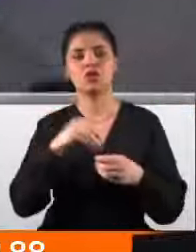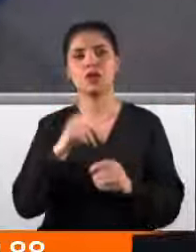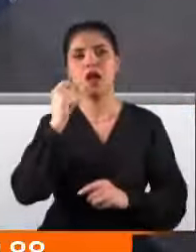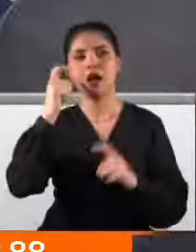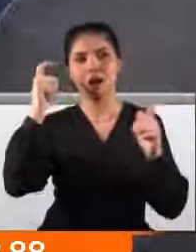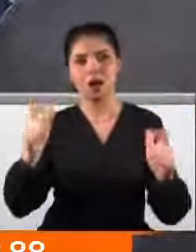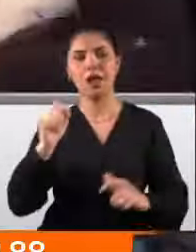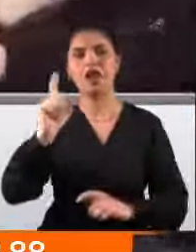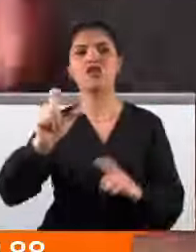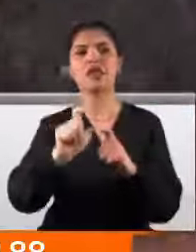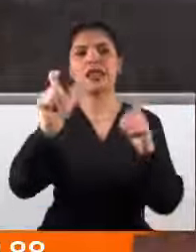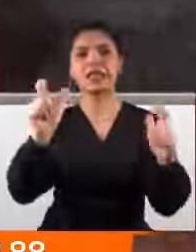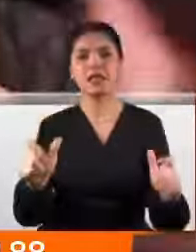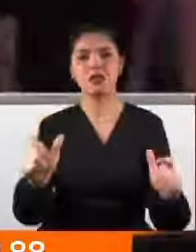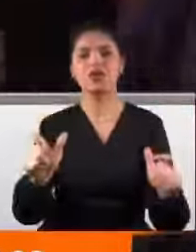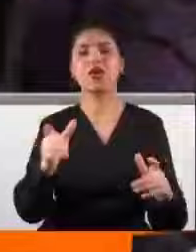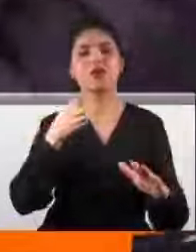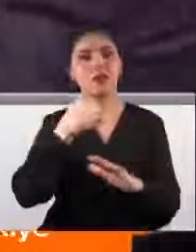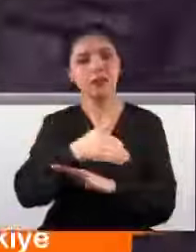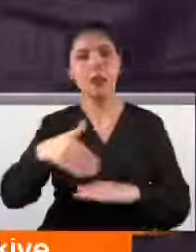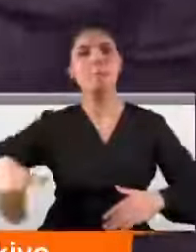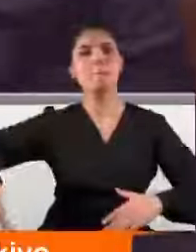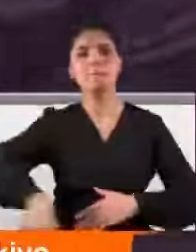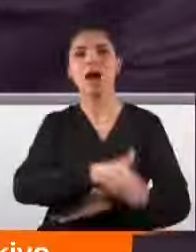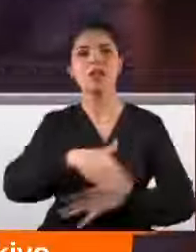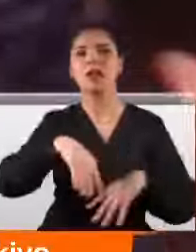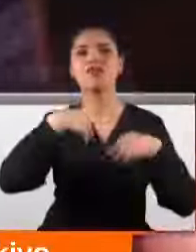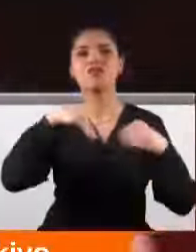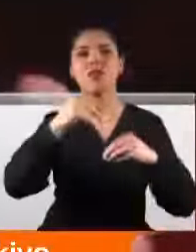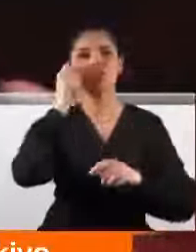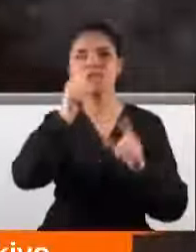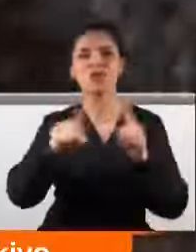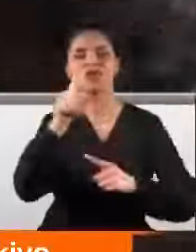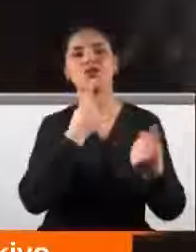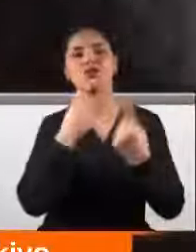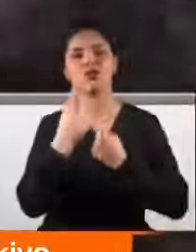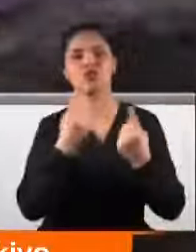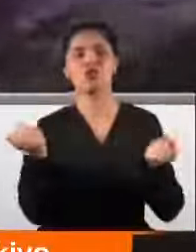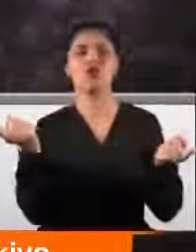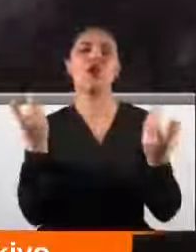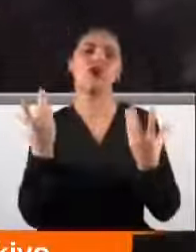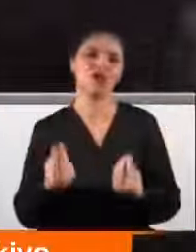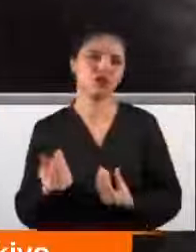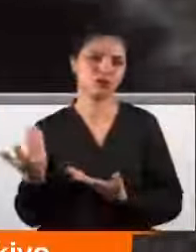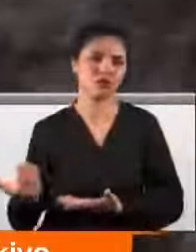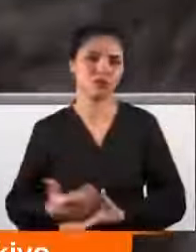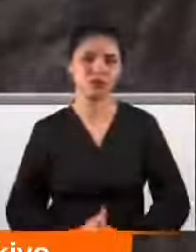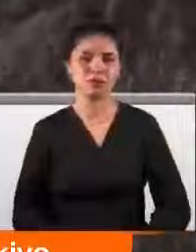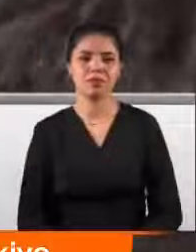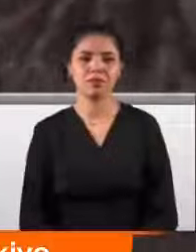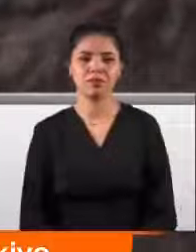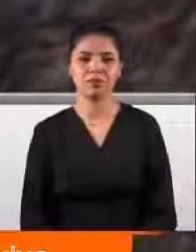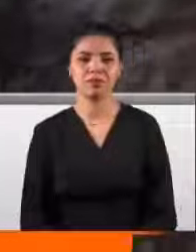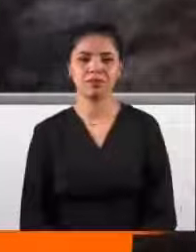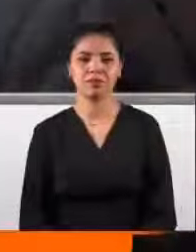esnafıyla devam etti. Sayın Genel Başkanım, bugün kadınlar günü size teşekkür ediyor. Çok sağ olun, teşekkür ederim. Bir de